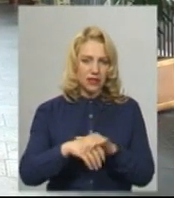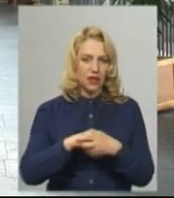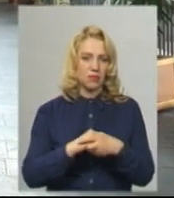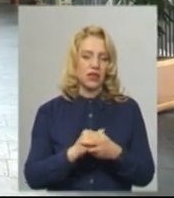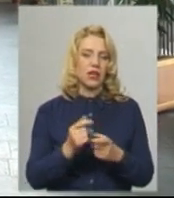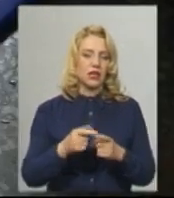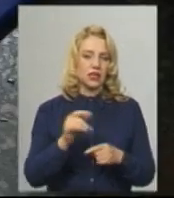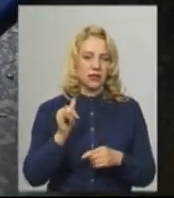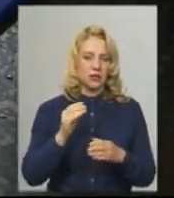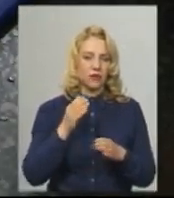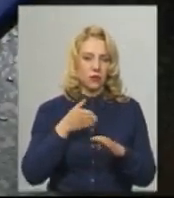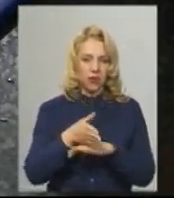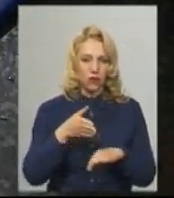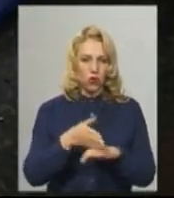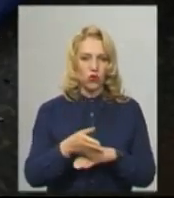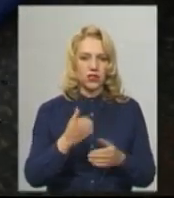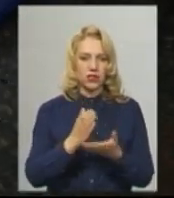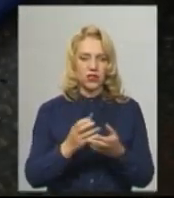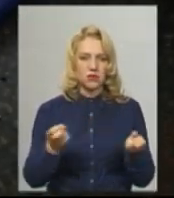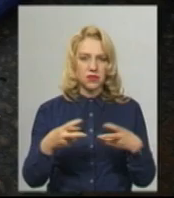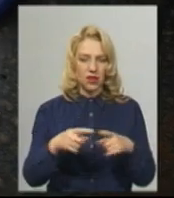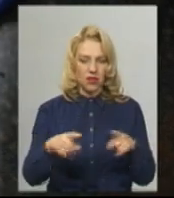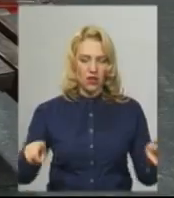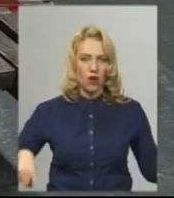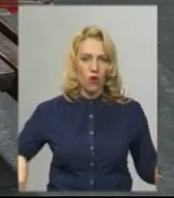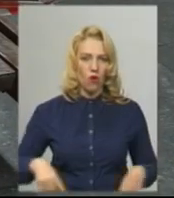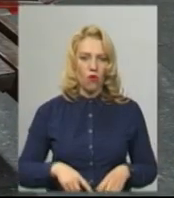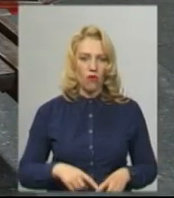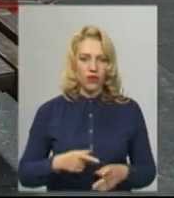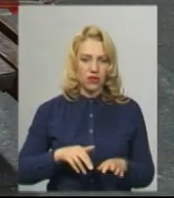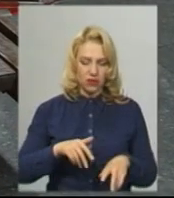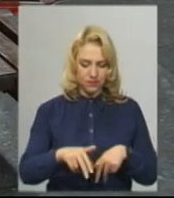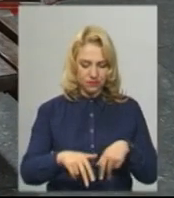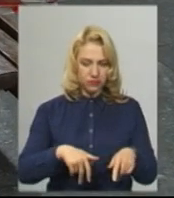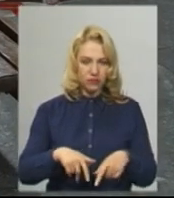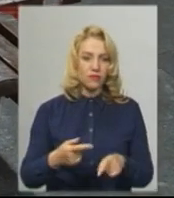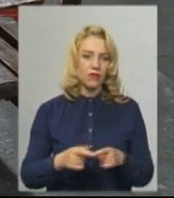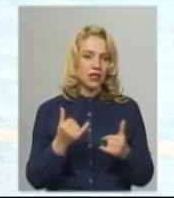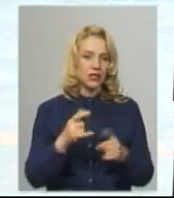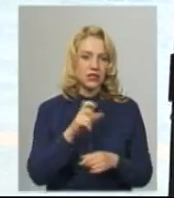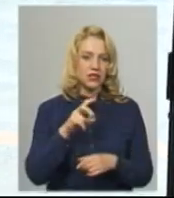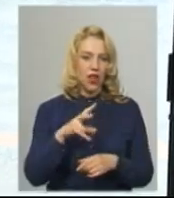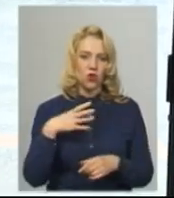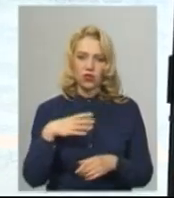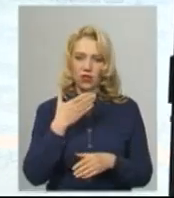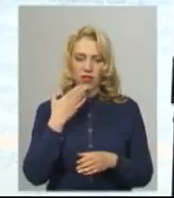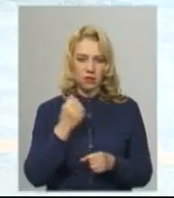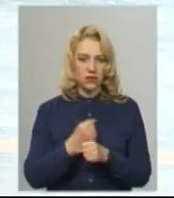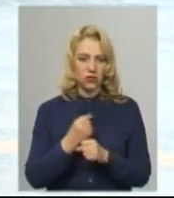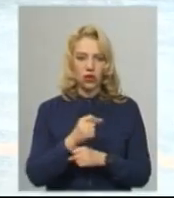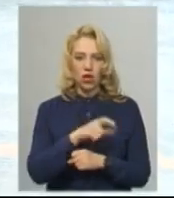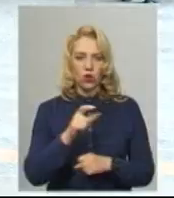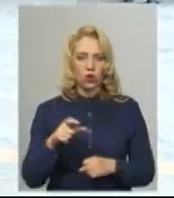При кожному вході стоять дезінфікуючі коврики. Зали очікування на сьогоднішній день не працюють. Тобто люди знаходитись,